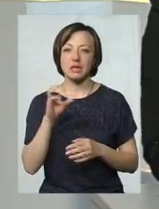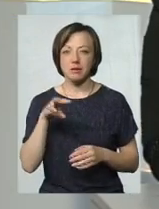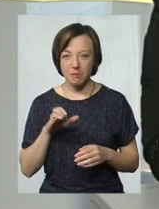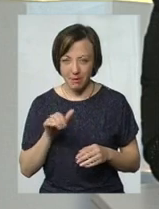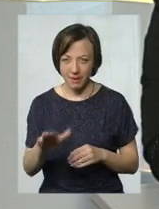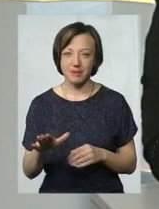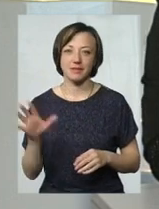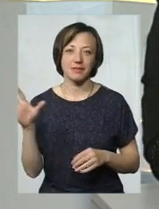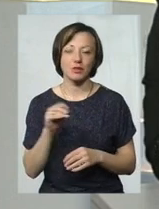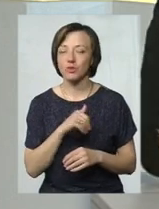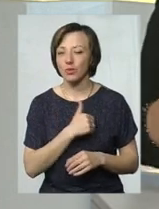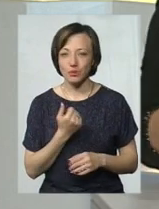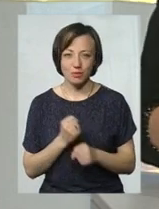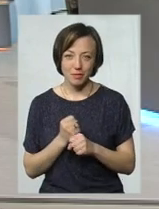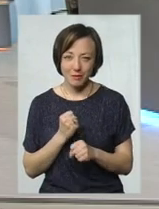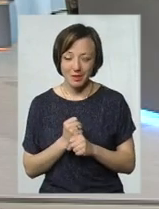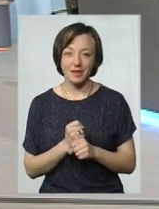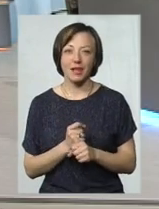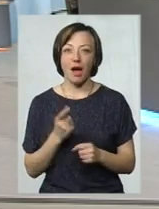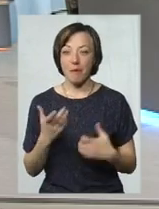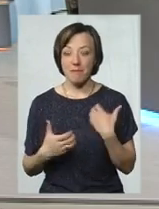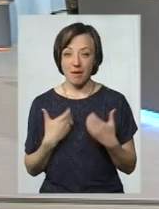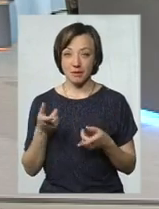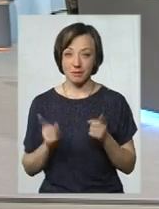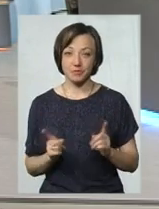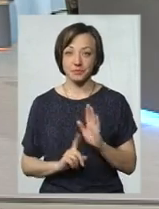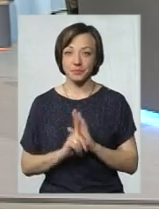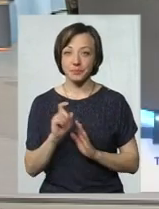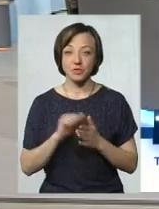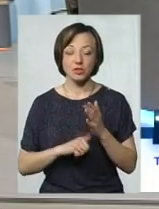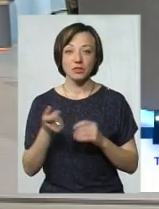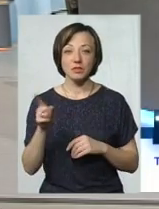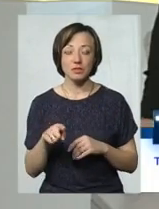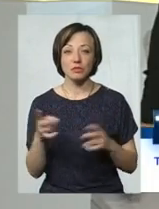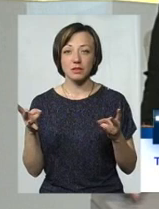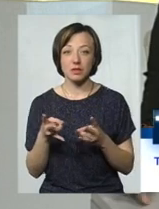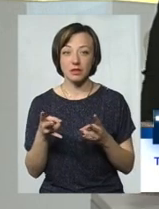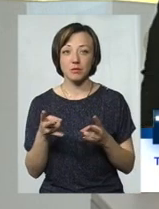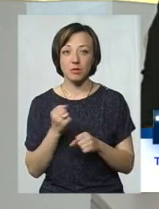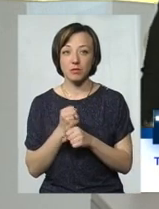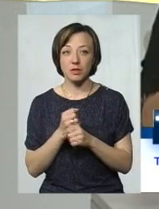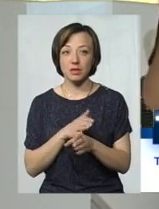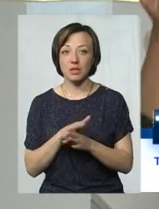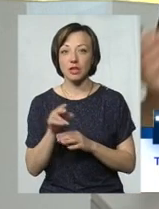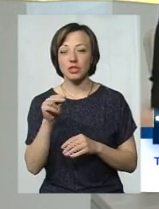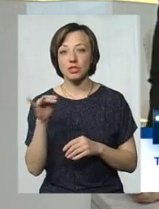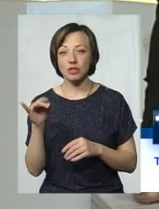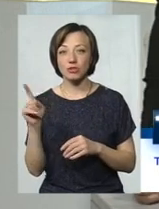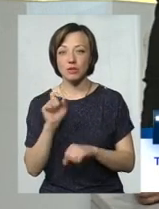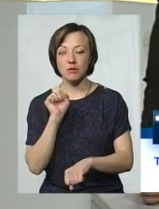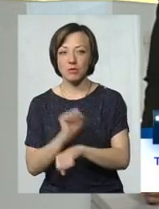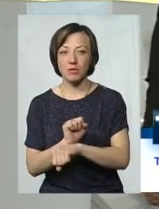кислати почне, і все, що хоче, почне робити для того, щоб... паніка, насправді, почалась через те, що треба стільки роботи зробити, чи через те, що